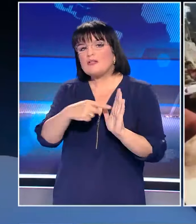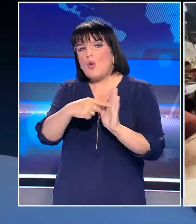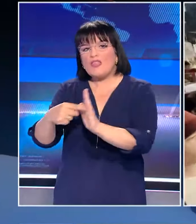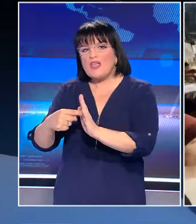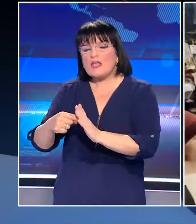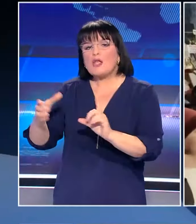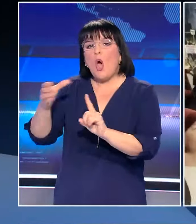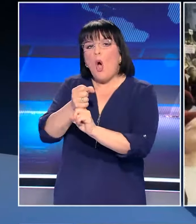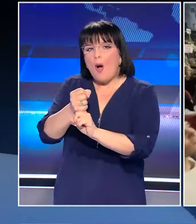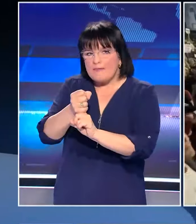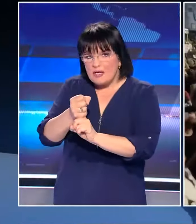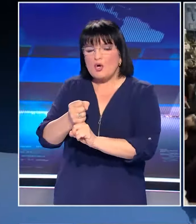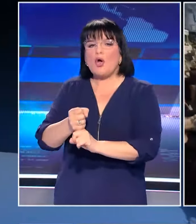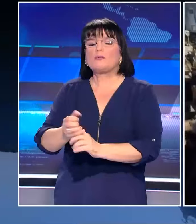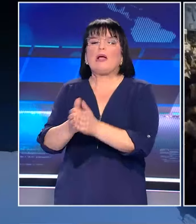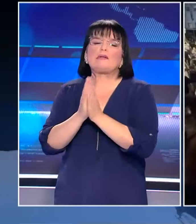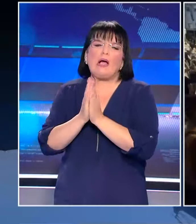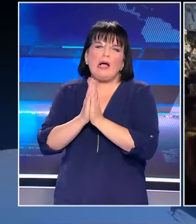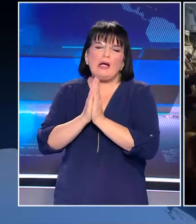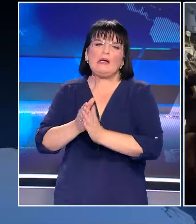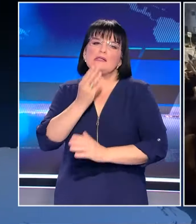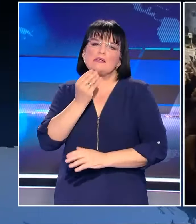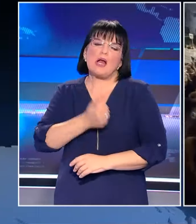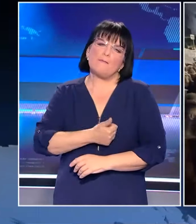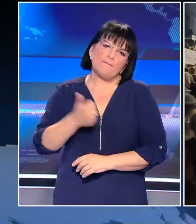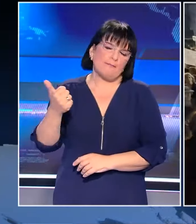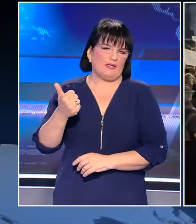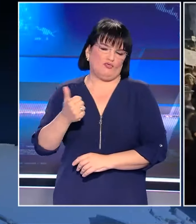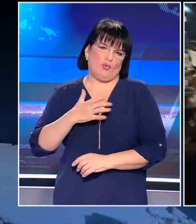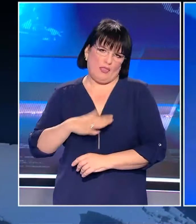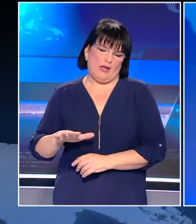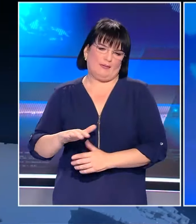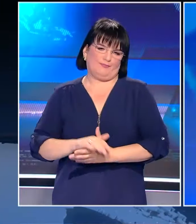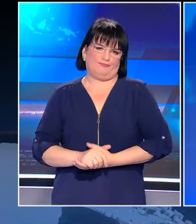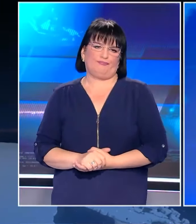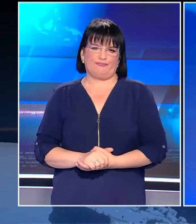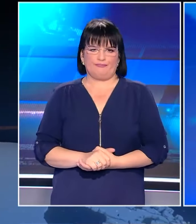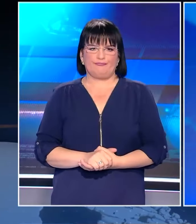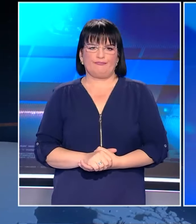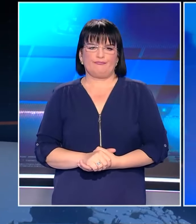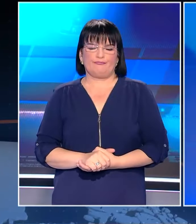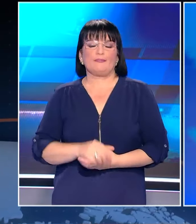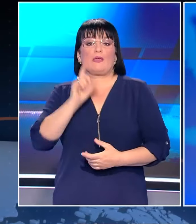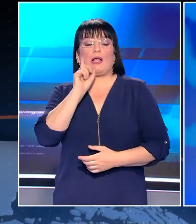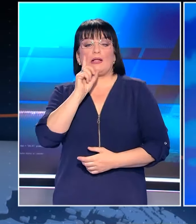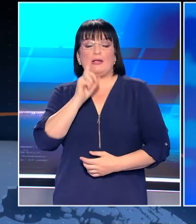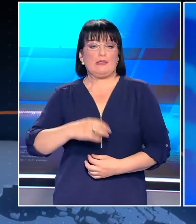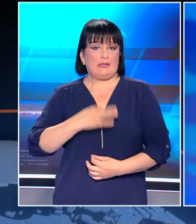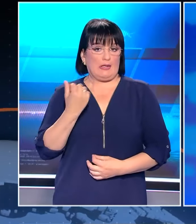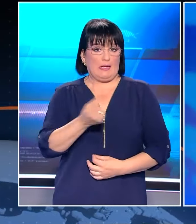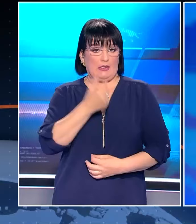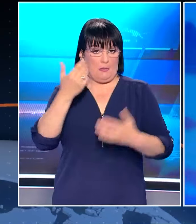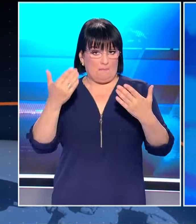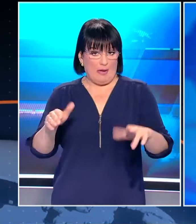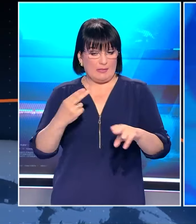εμφάνισε σε βίντεο η Χαμάς να εκλυπαρεί για την επιστροφή του στο Ισραήλ. Στο σημείο αυτό το δελτίο μας